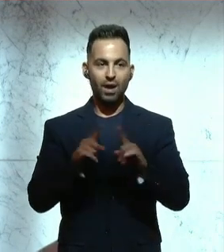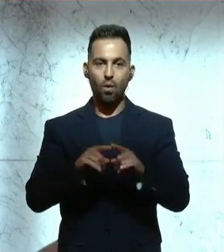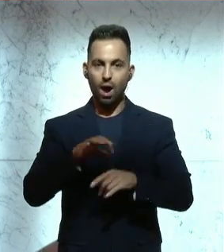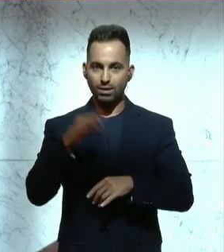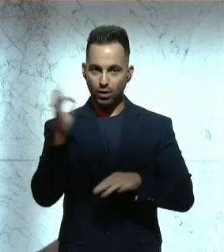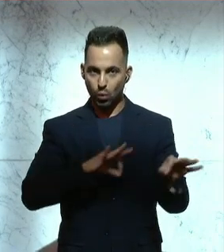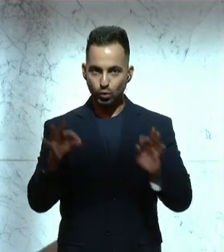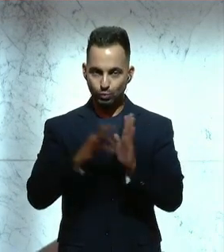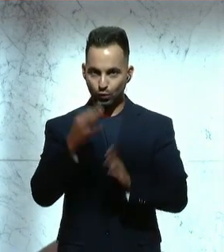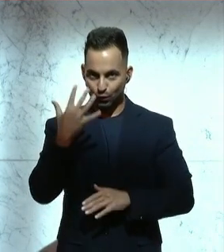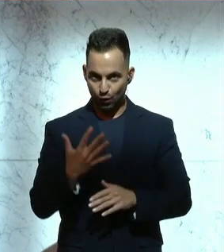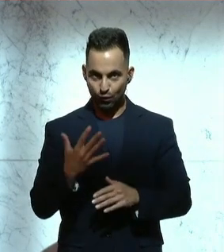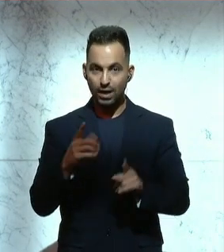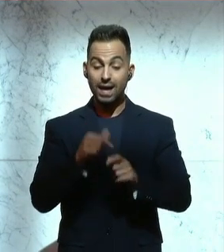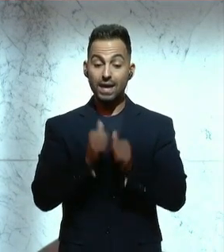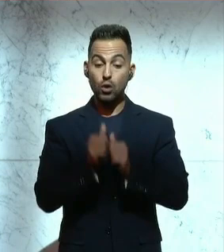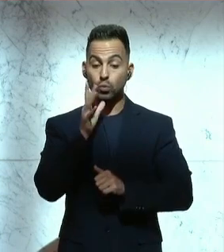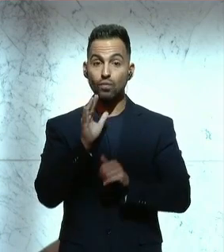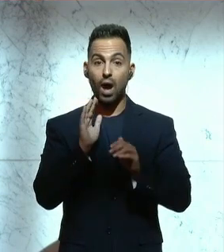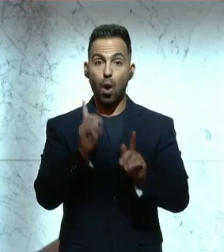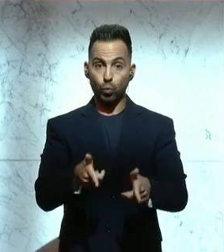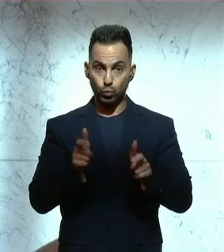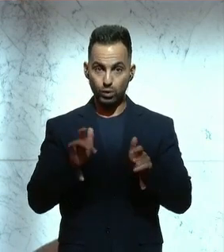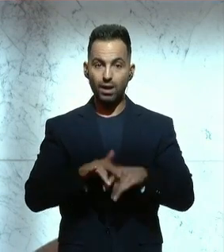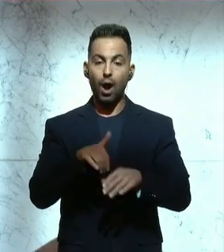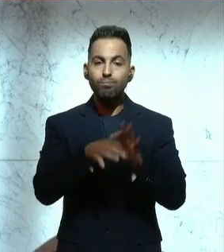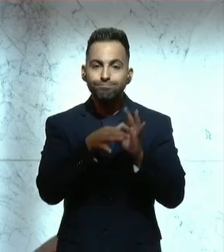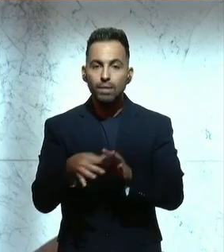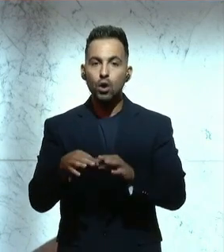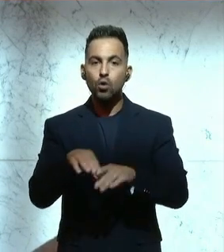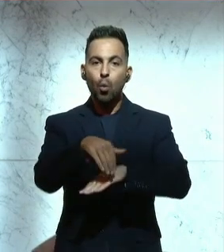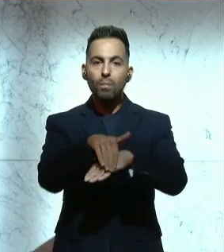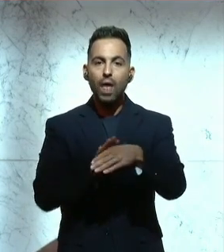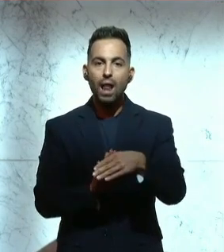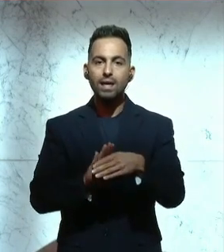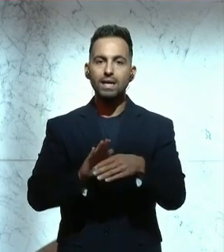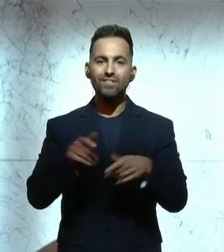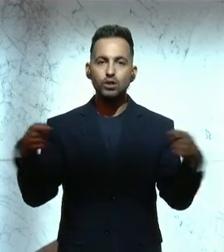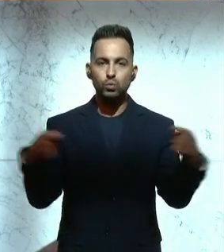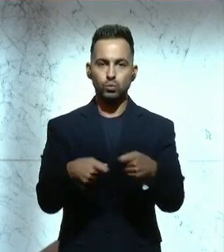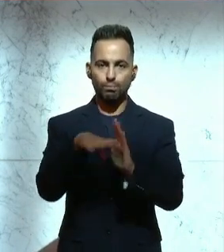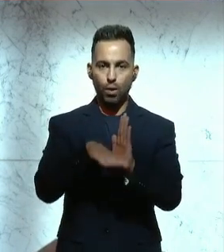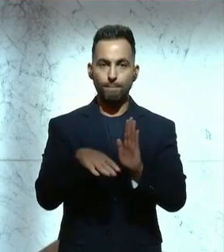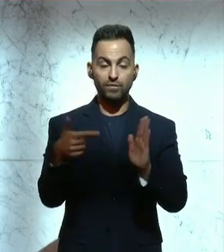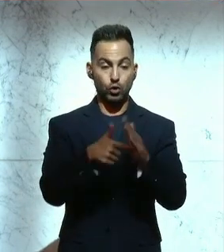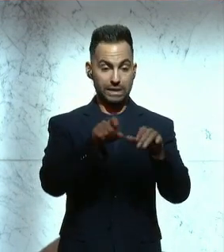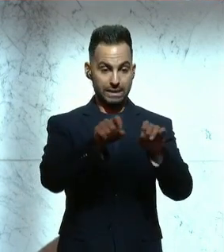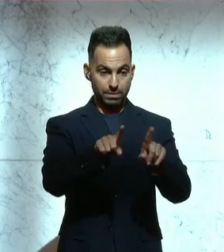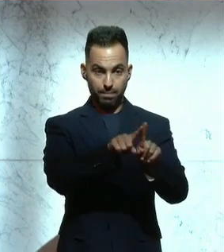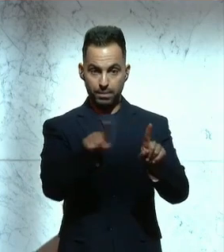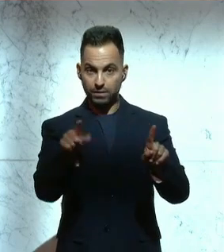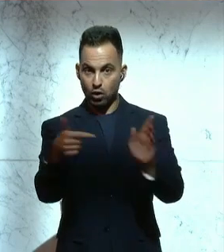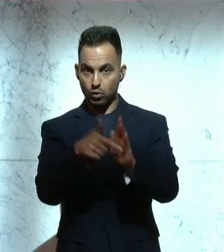Tagesordnungspunkt 5, Antrag des Rechnungshofausschusses, den Bericht betreffend kommunale Investitionsprogramme 2017 und